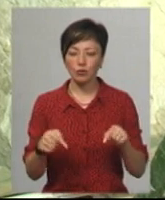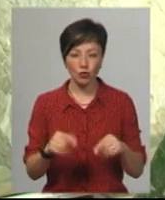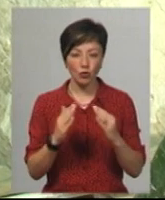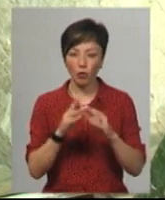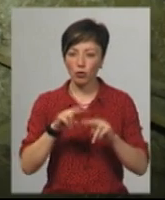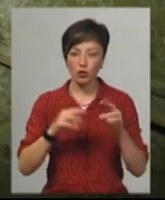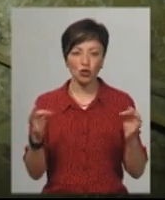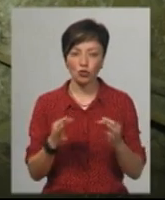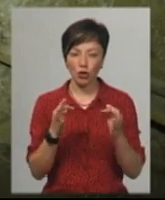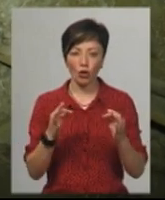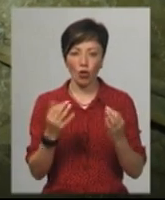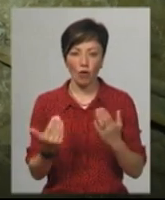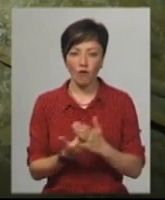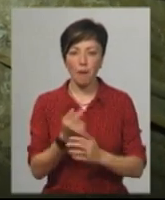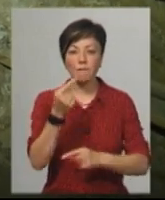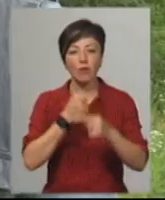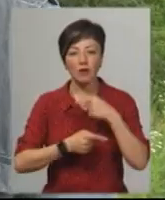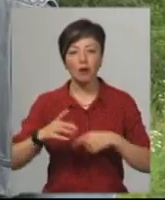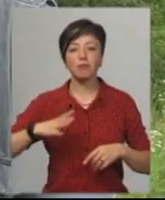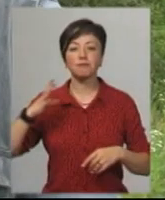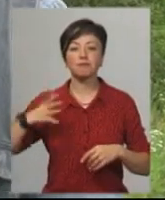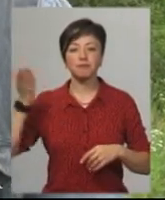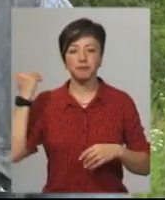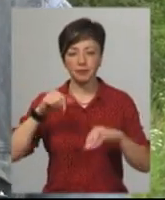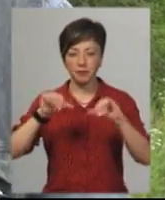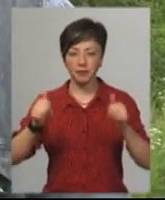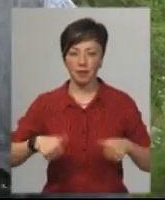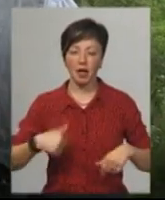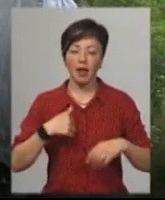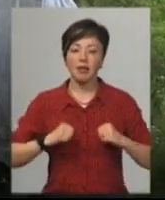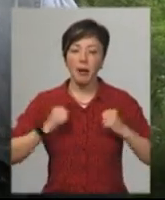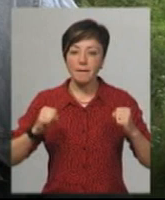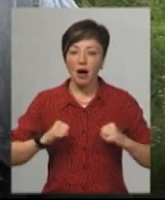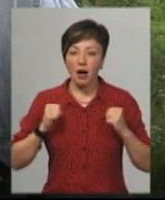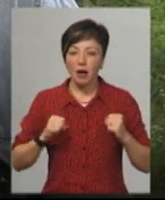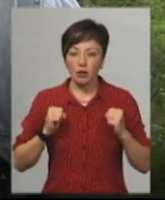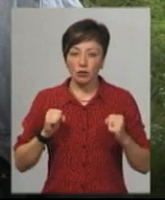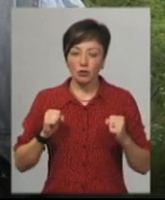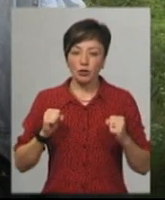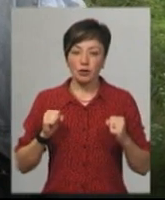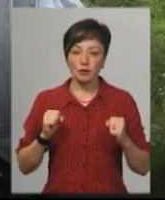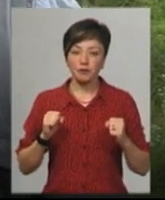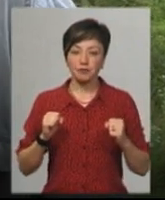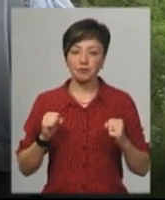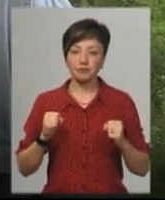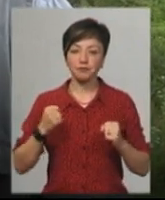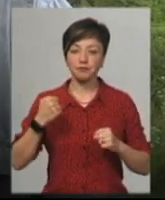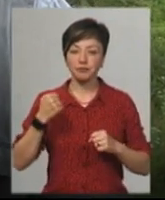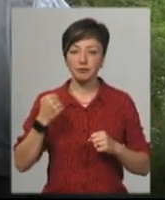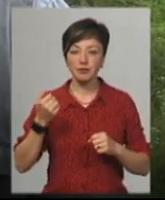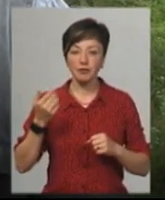будують. Навпаки, повертають приміщенням колишній вигляд. Намагаюся нашурування наступних